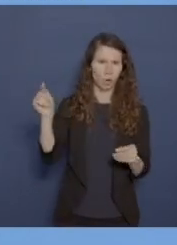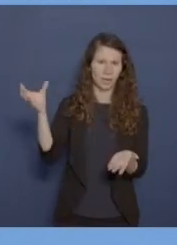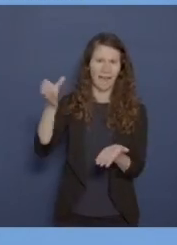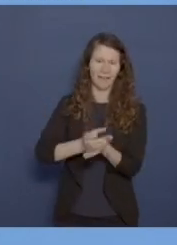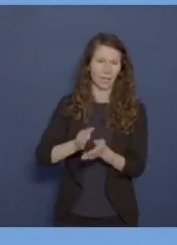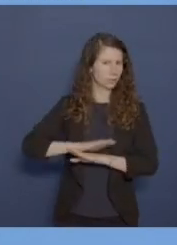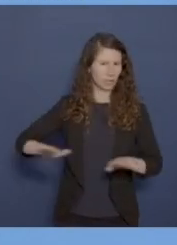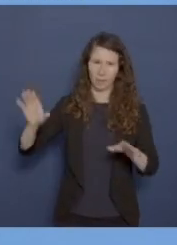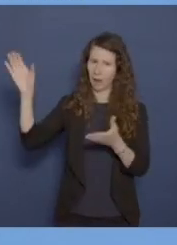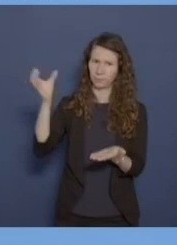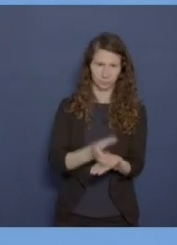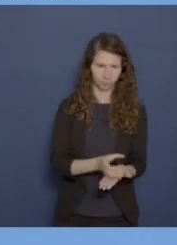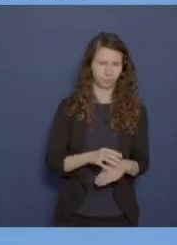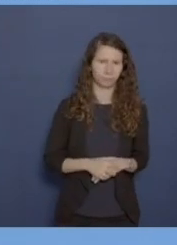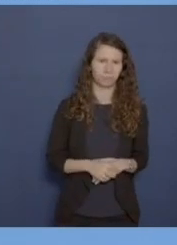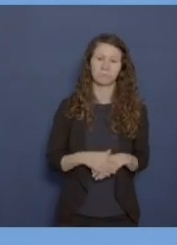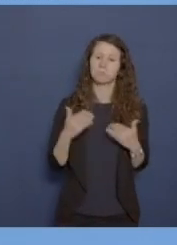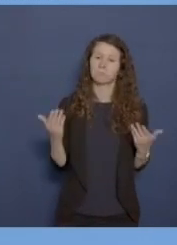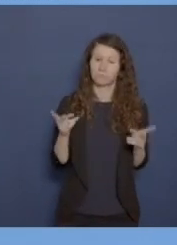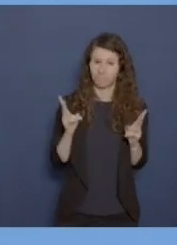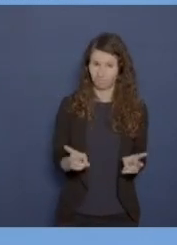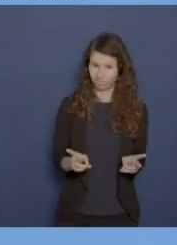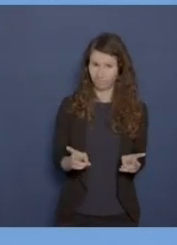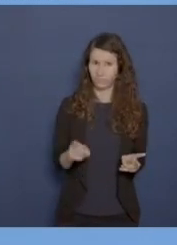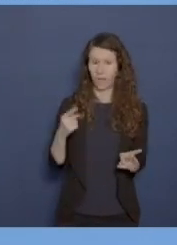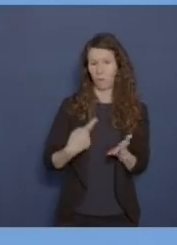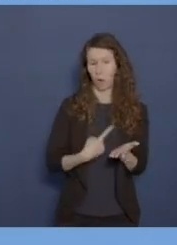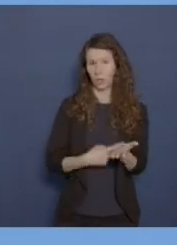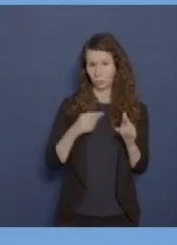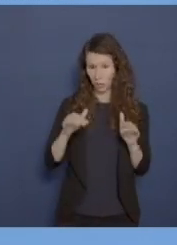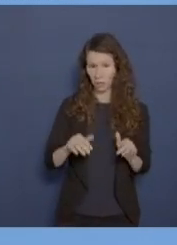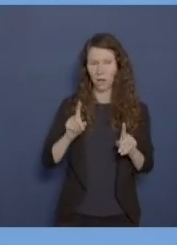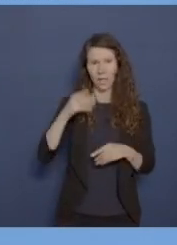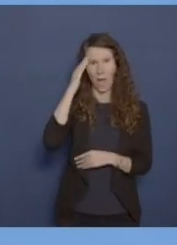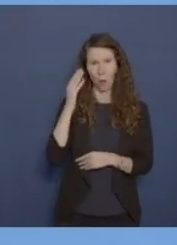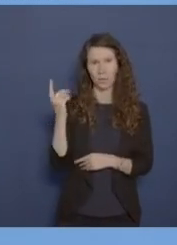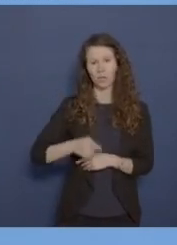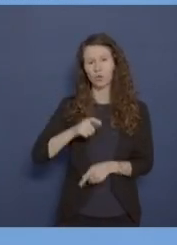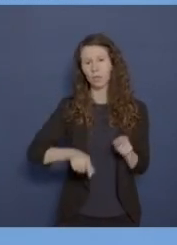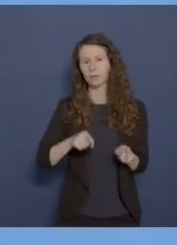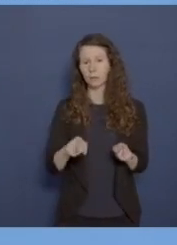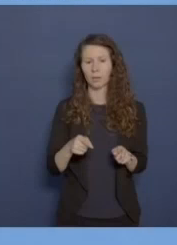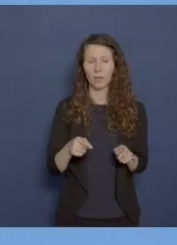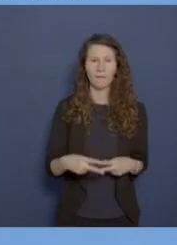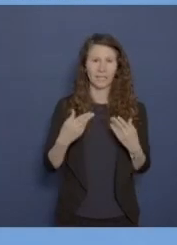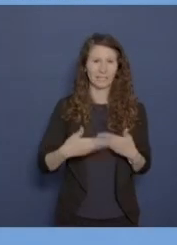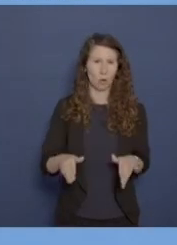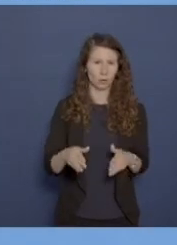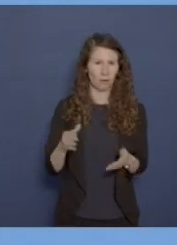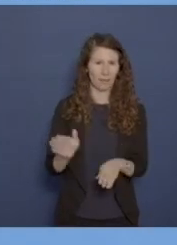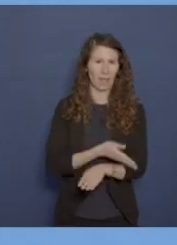werden. Bei Vorliegen der entsprechenden Voraussetzungen wird bei den Hauptbeschuldigten eine fristlose Entlassung nach §